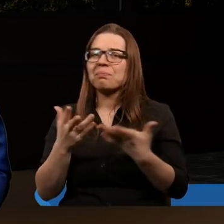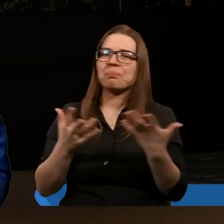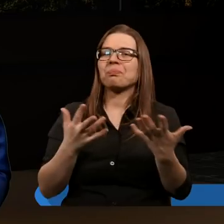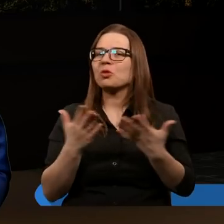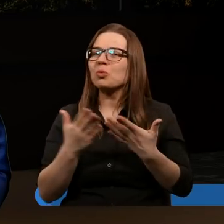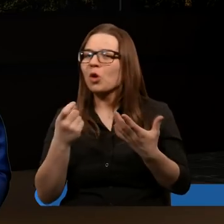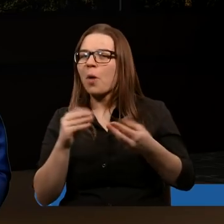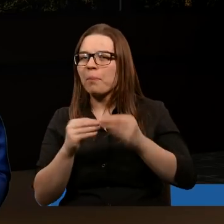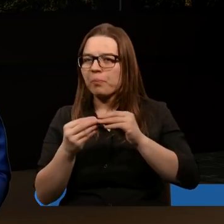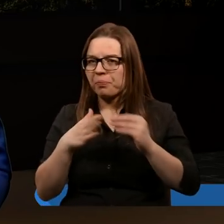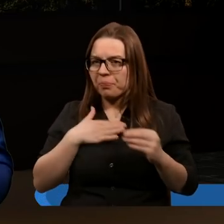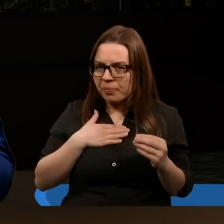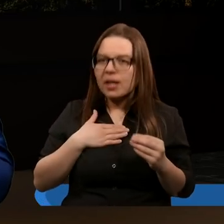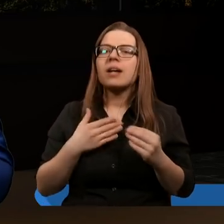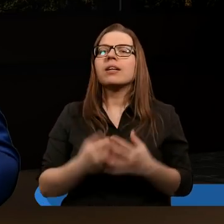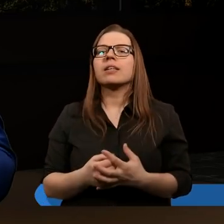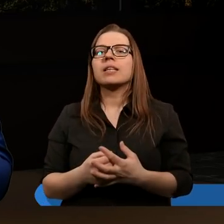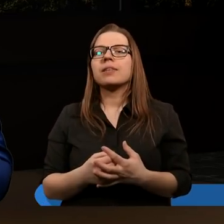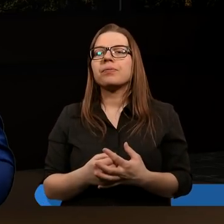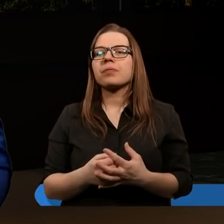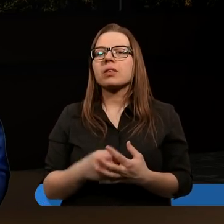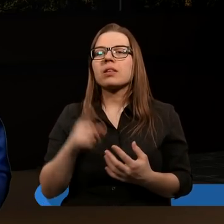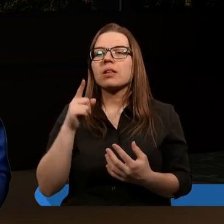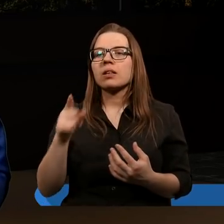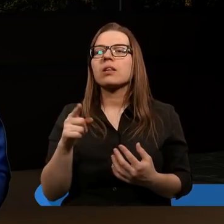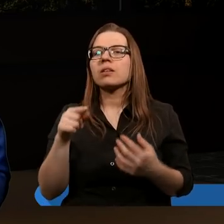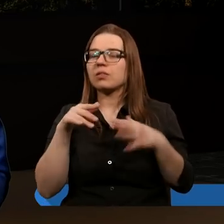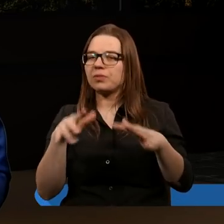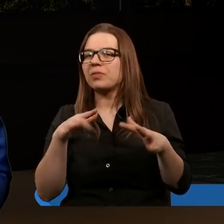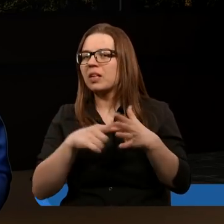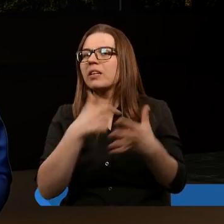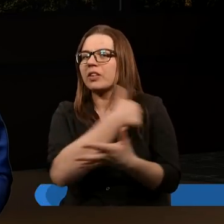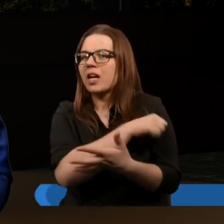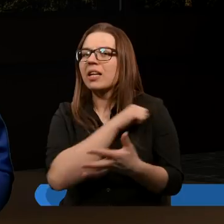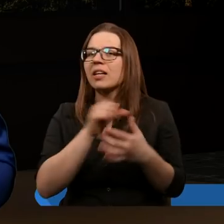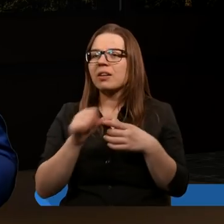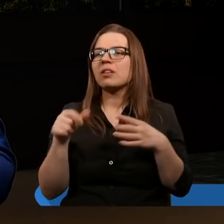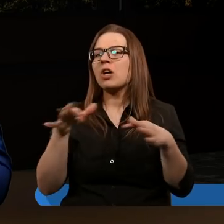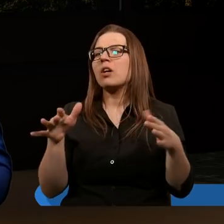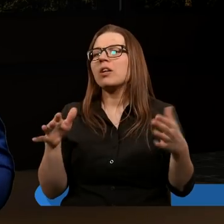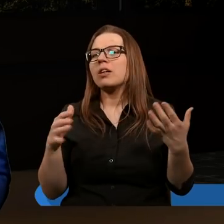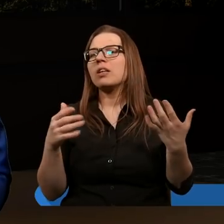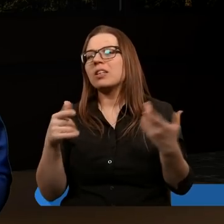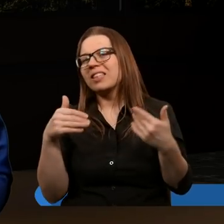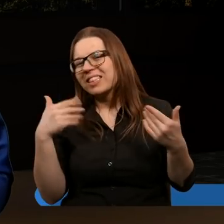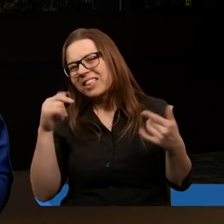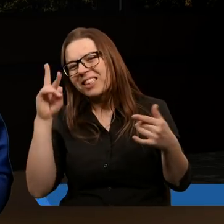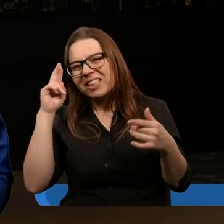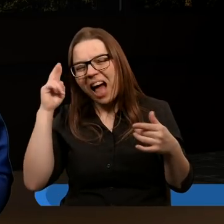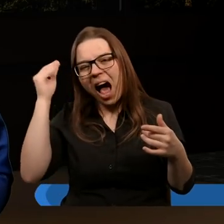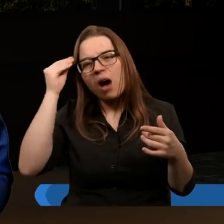wtedy właśnie ten zły namieszał bardzo dużo w chrześcijaństwie i dużo też nowych nauk